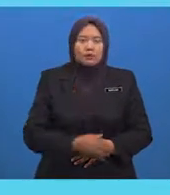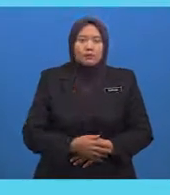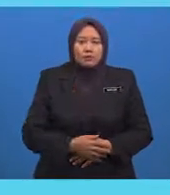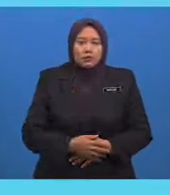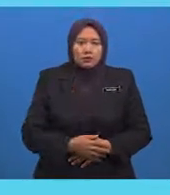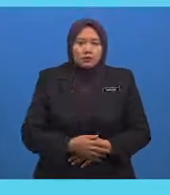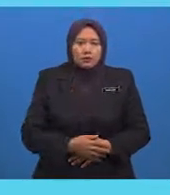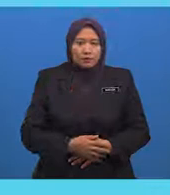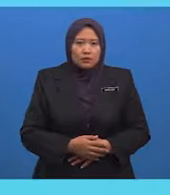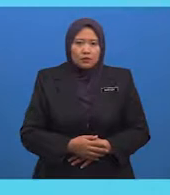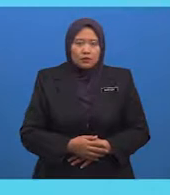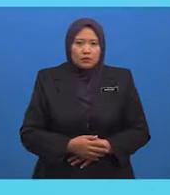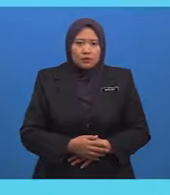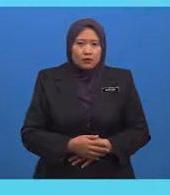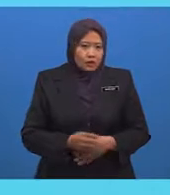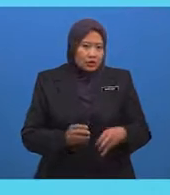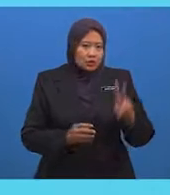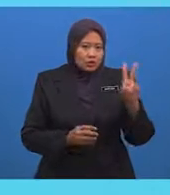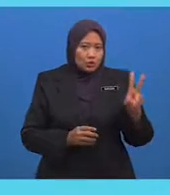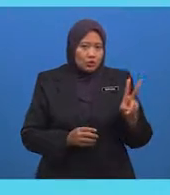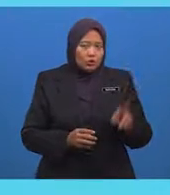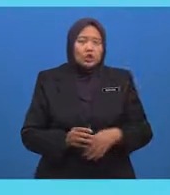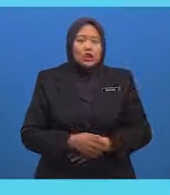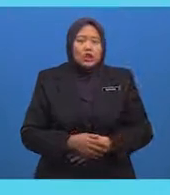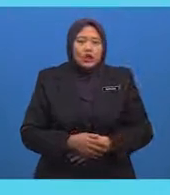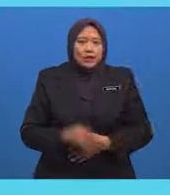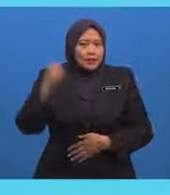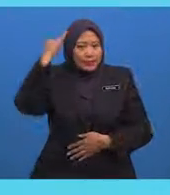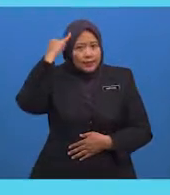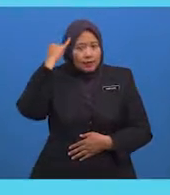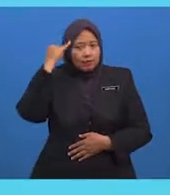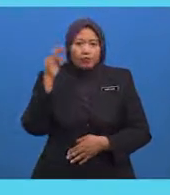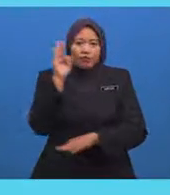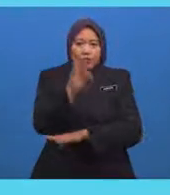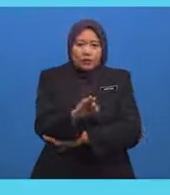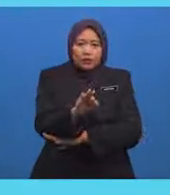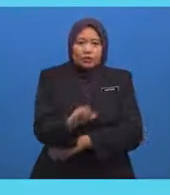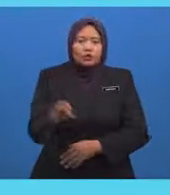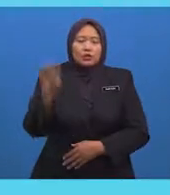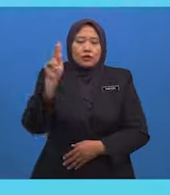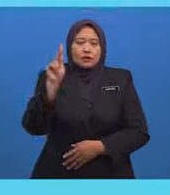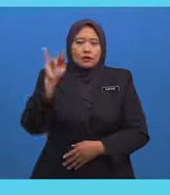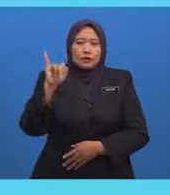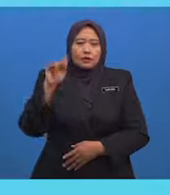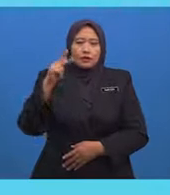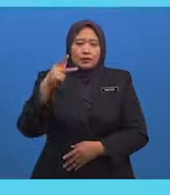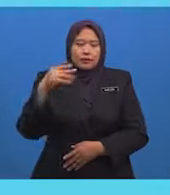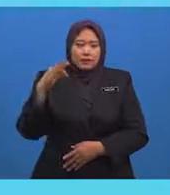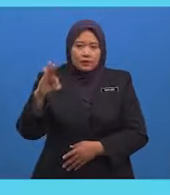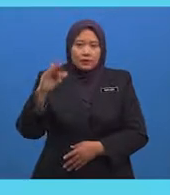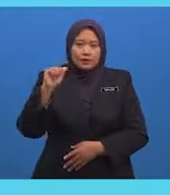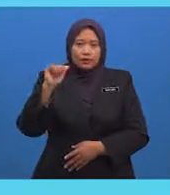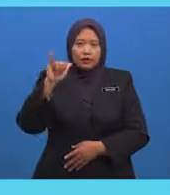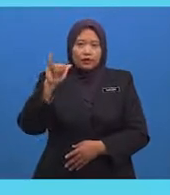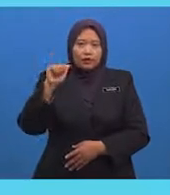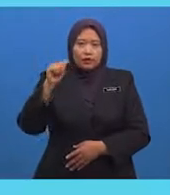Ilmu ini termasuklah Ilmu matematik Ilmu astronomi Ilmu kedokteran